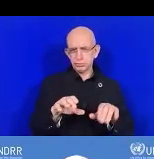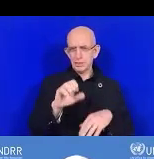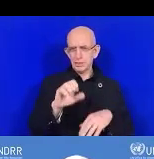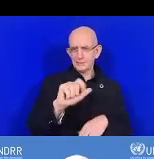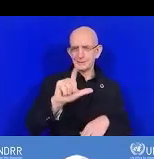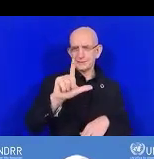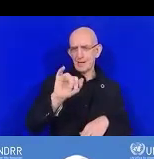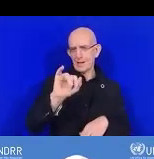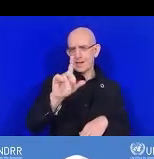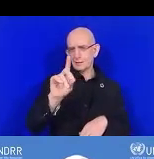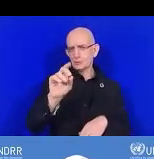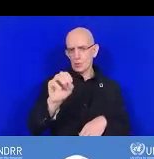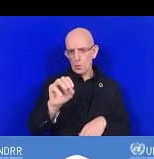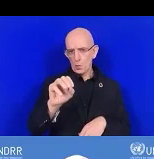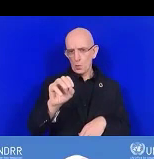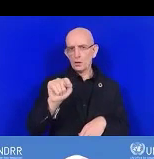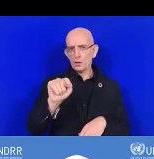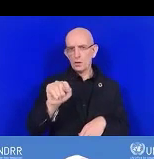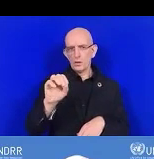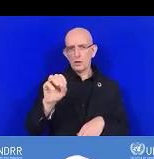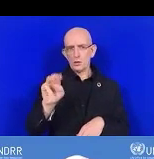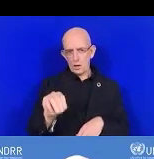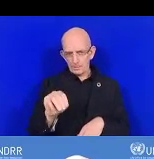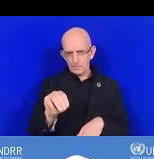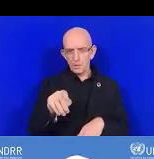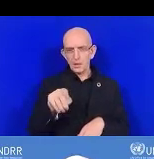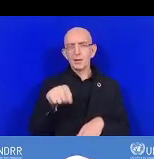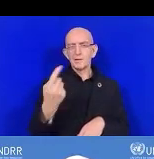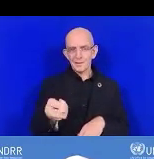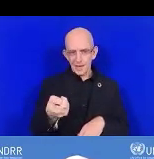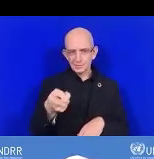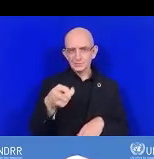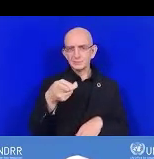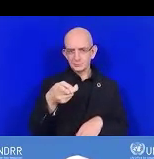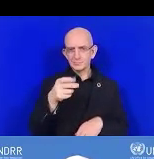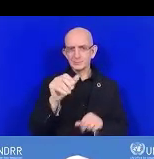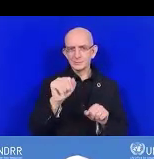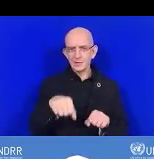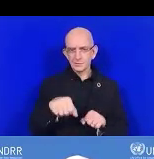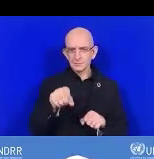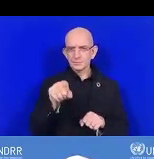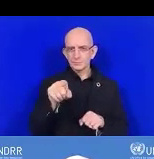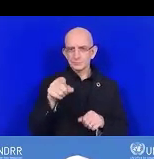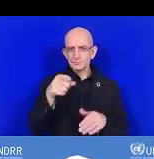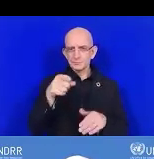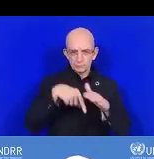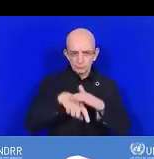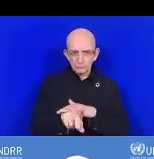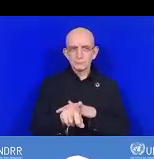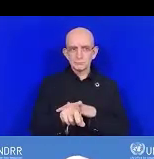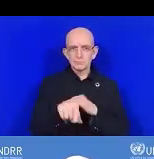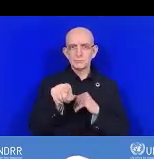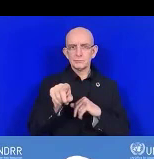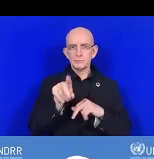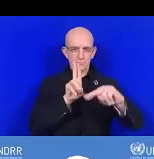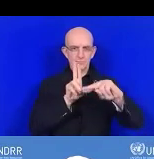Vous pouvez aussi ouvrir à dièse l'Undrr